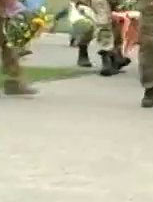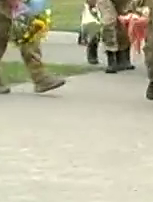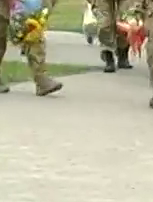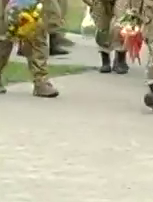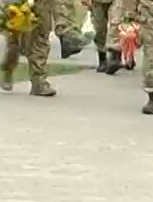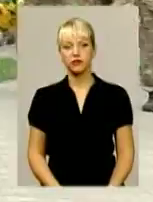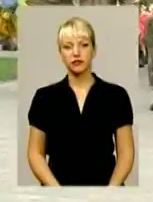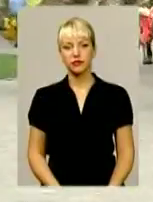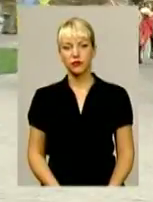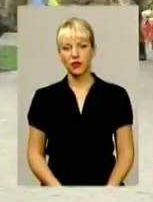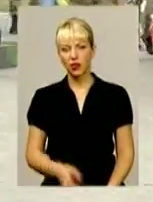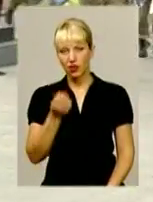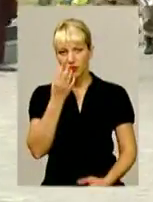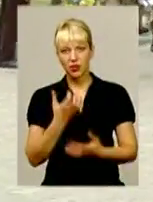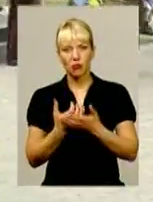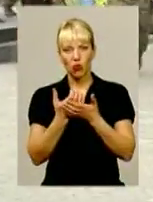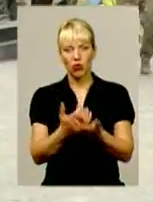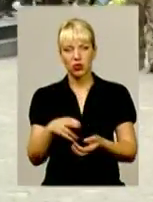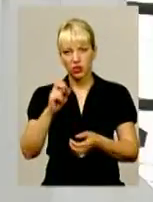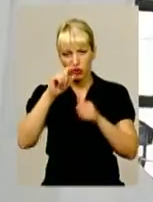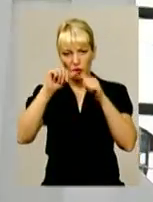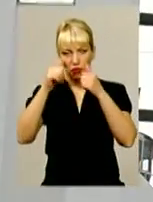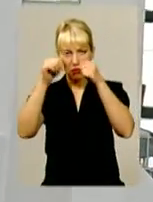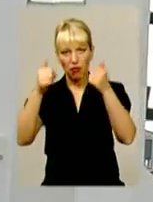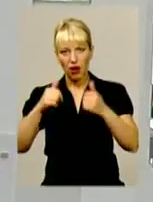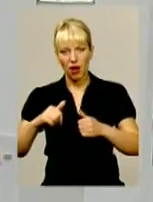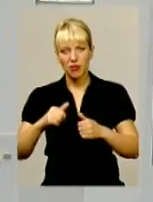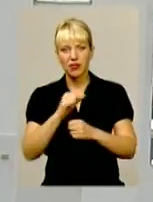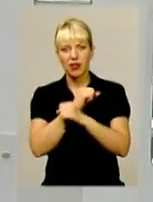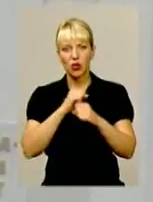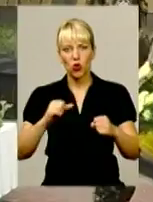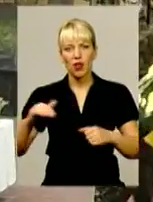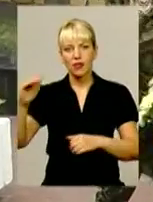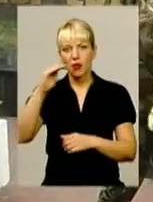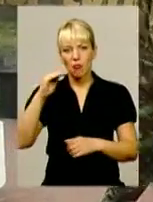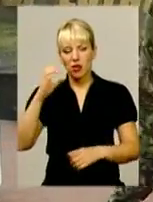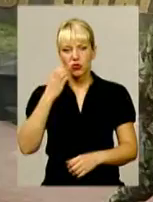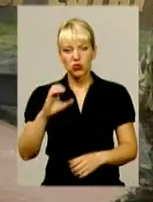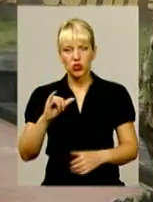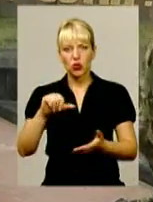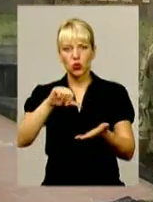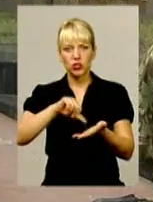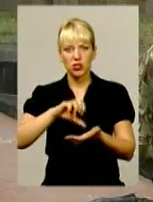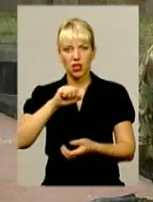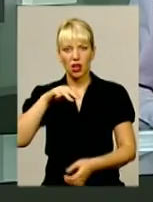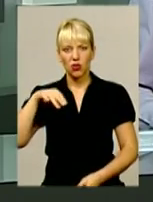Та поклали квіти до меморіальної дошки пам'яті героїв Небесної сотні та учасників антитерористичної операції.